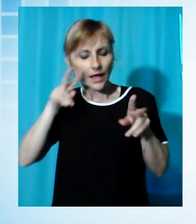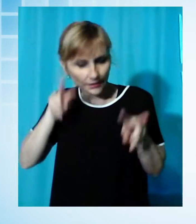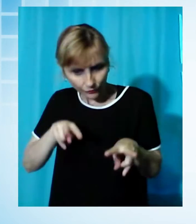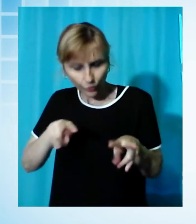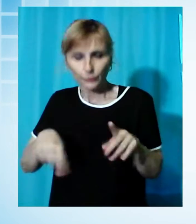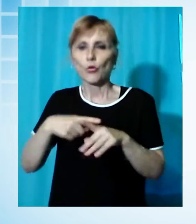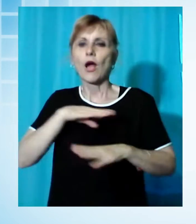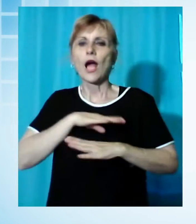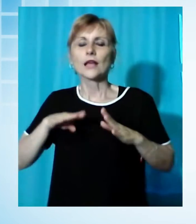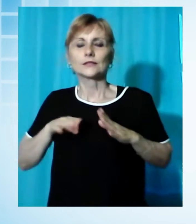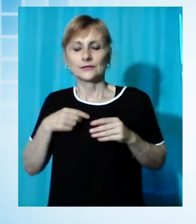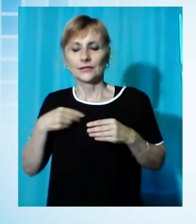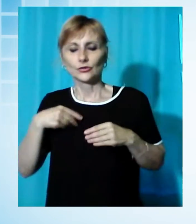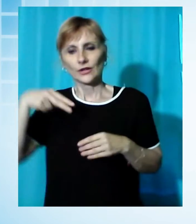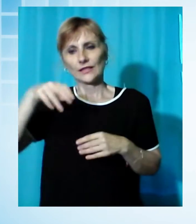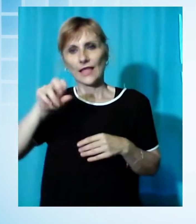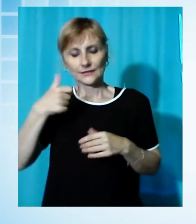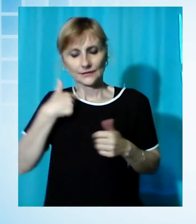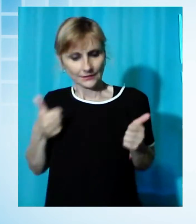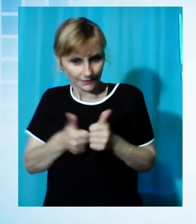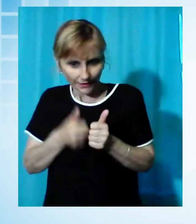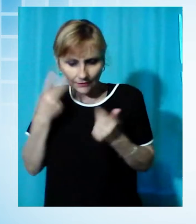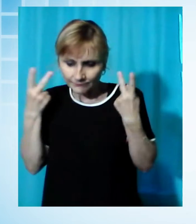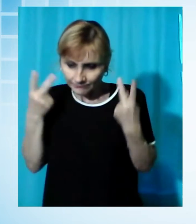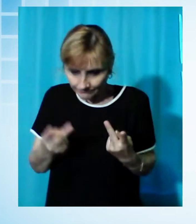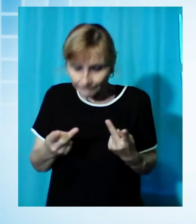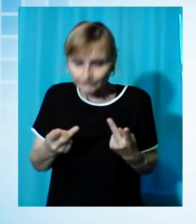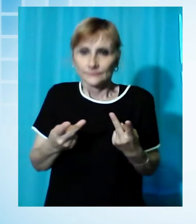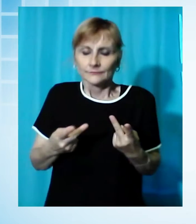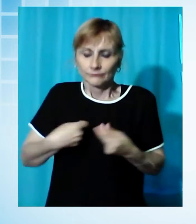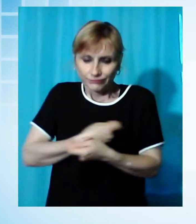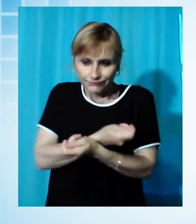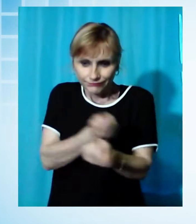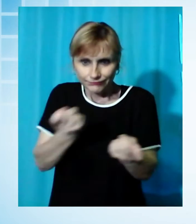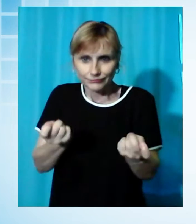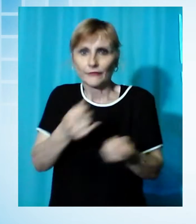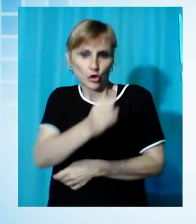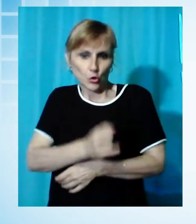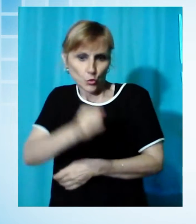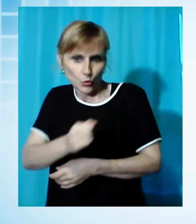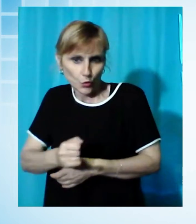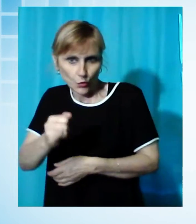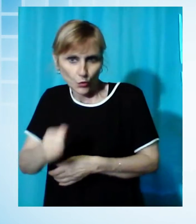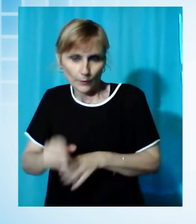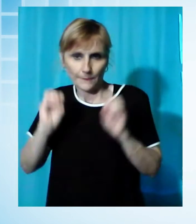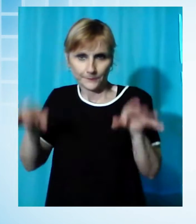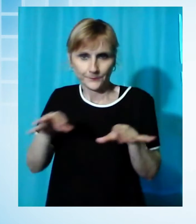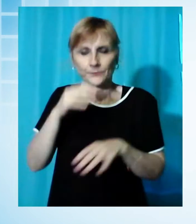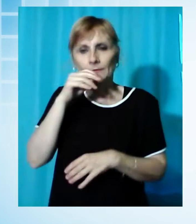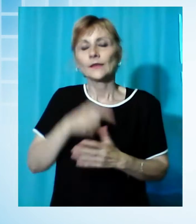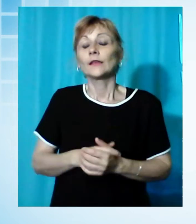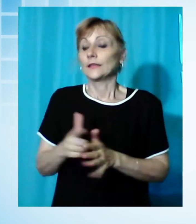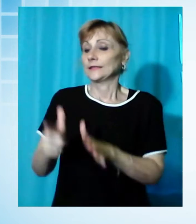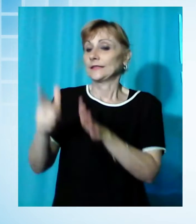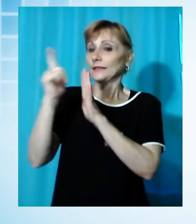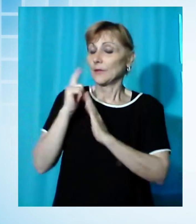comune di Barga Pietronesti è avvenuta un'altra considerevole distribuzione. È la seconda distribuzione che facciamo, l'altra settimana abbiamo fatto Barga,